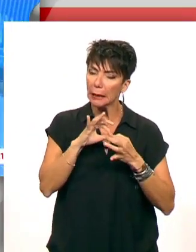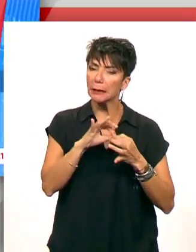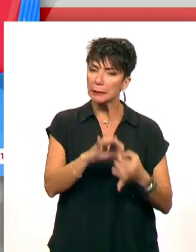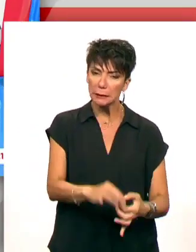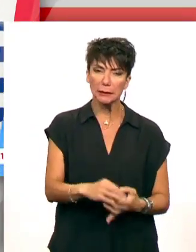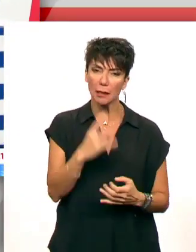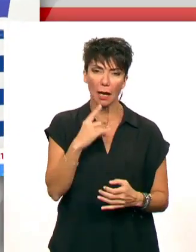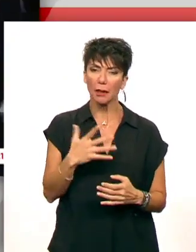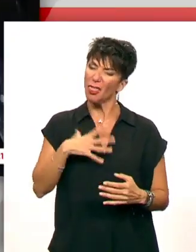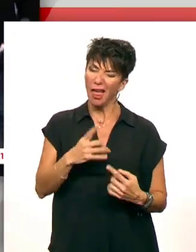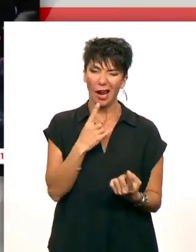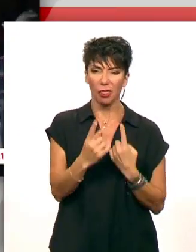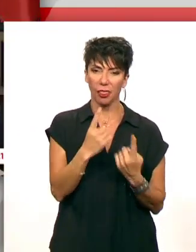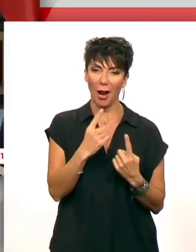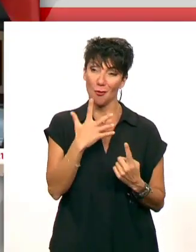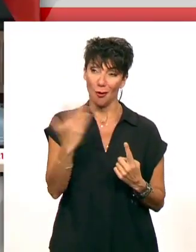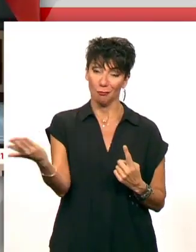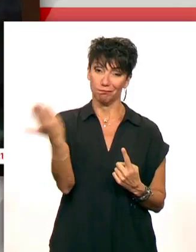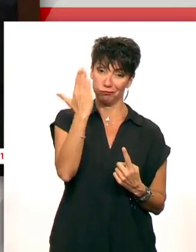τις εξέλιξεις.